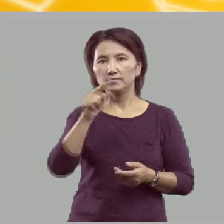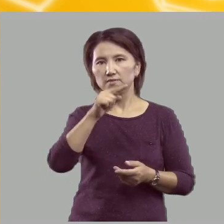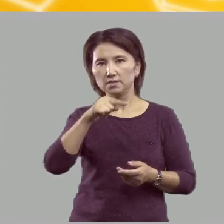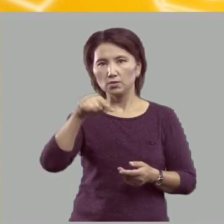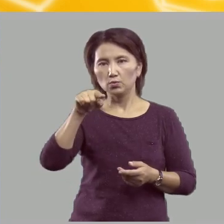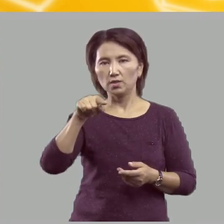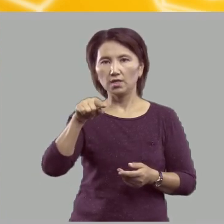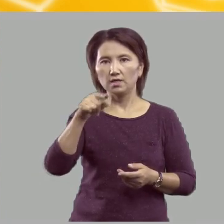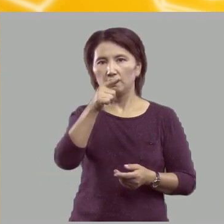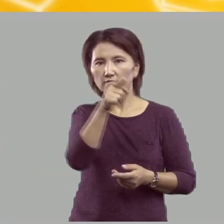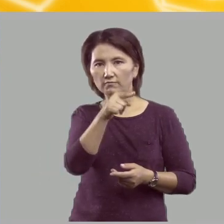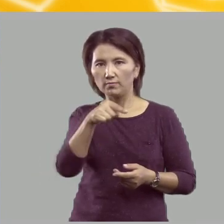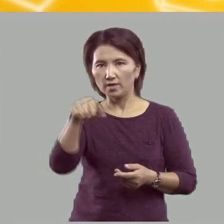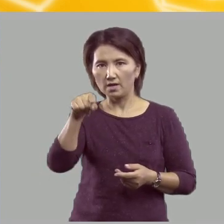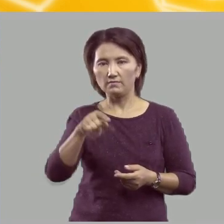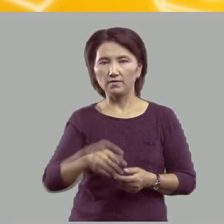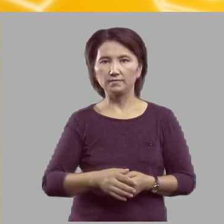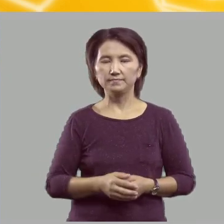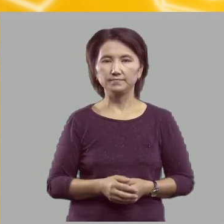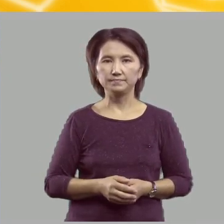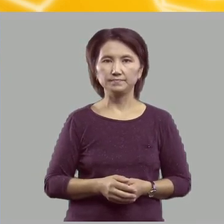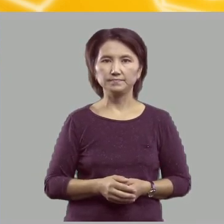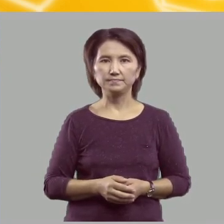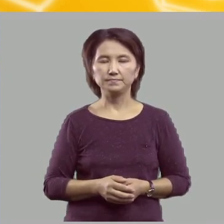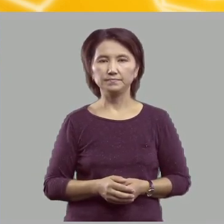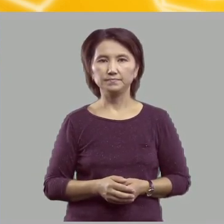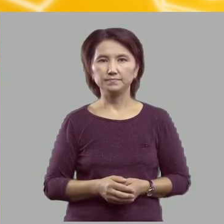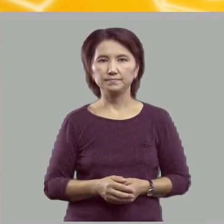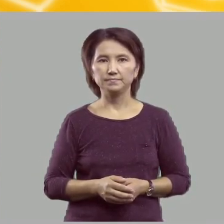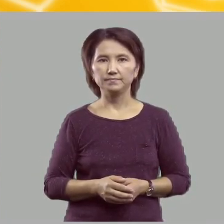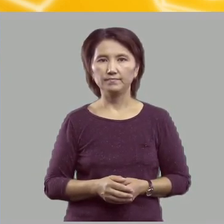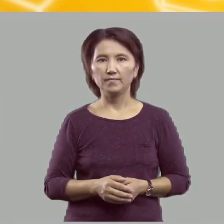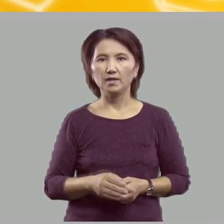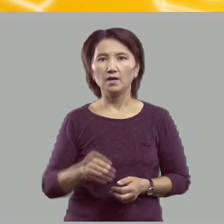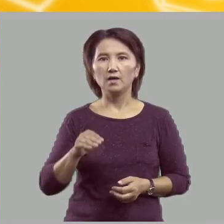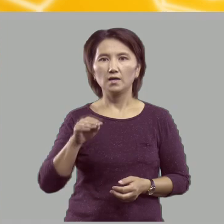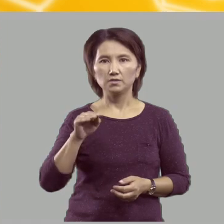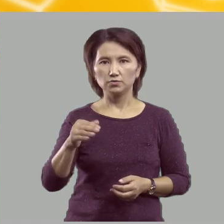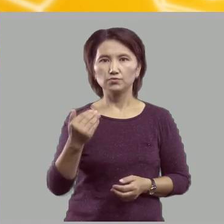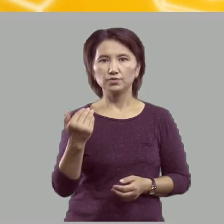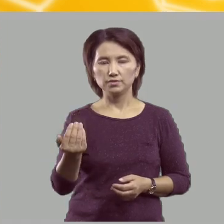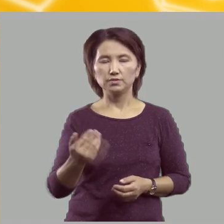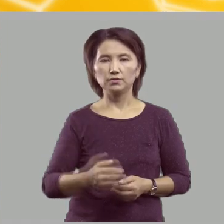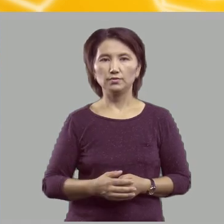вправо, коснувшись её.